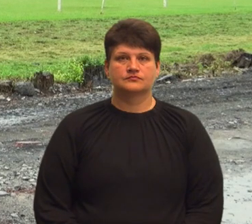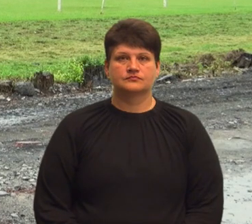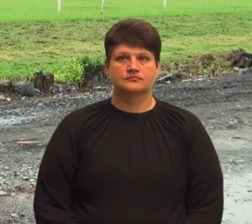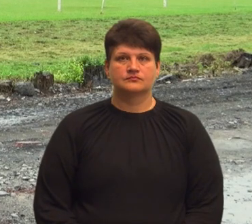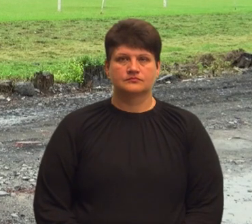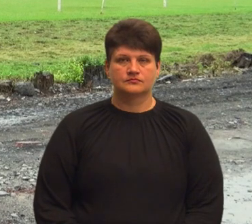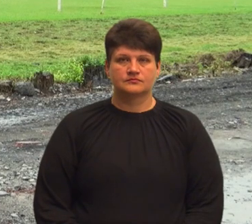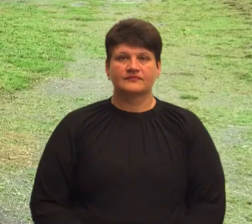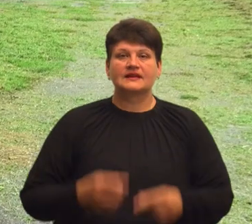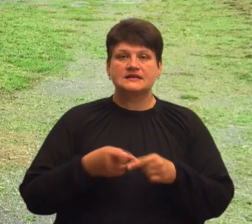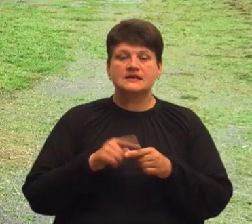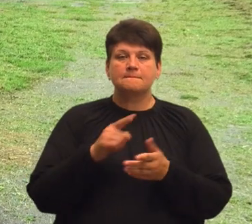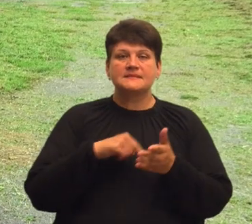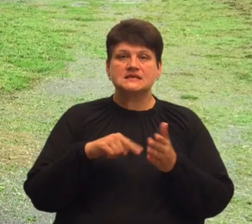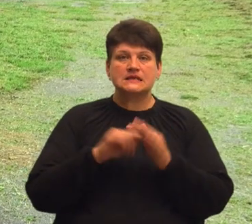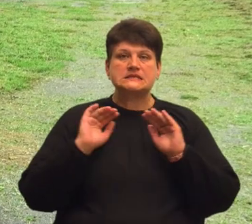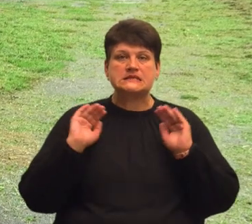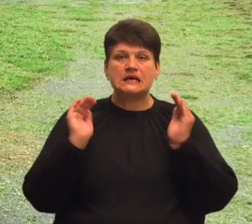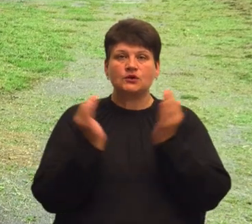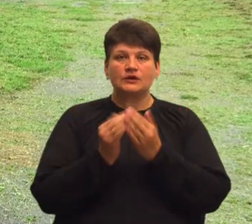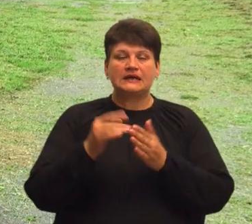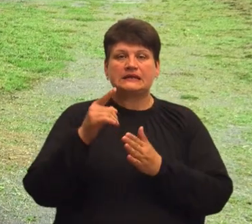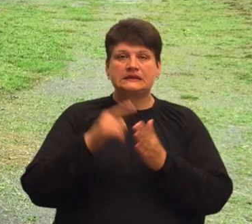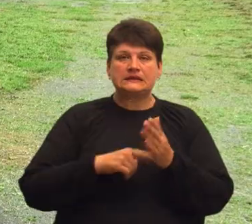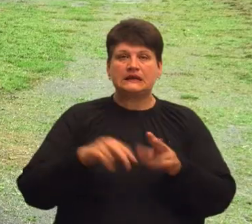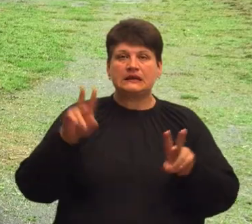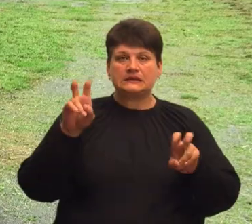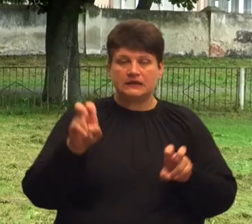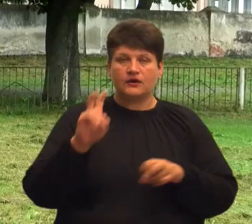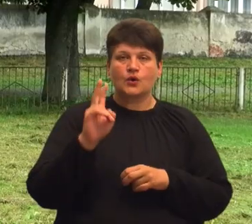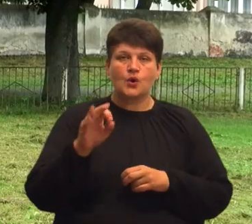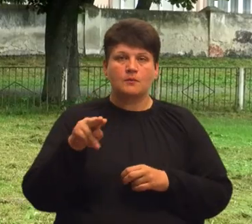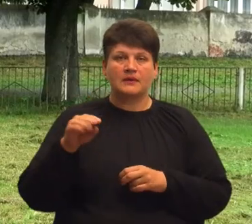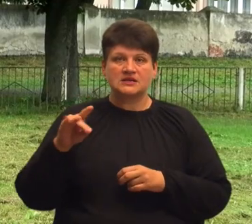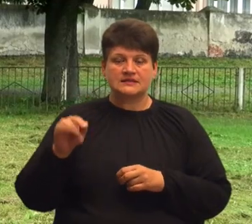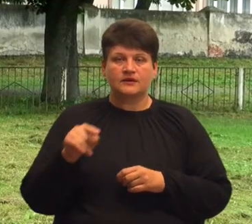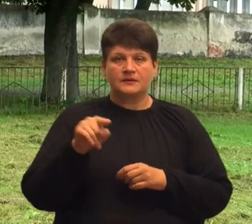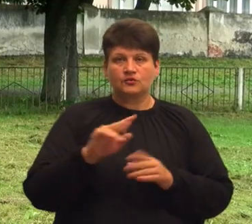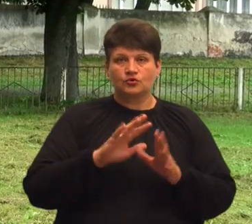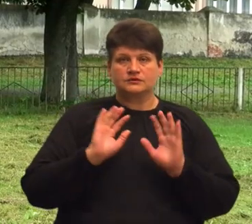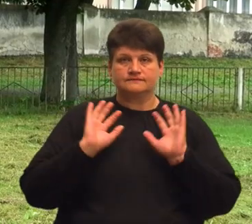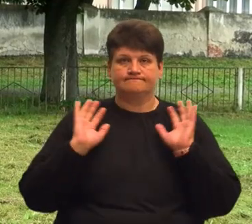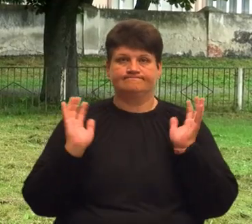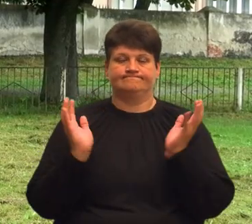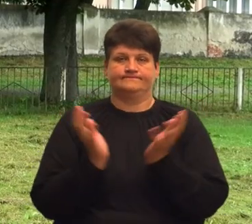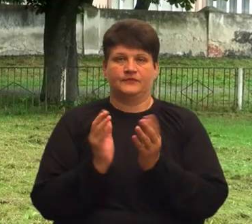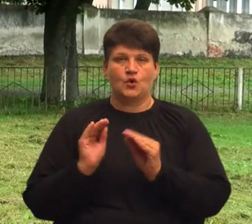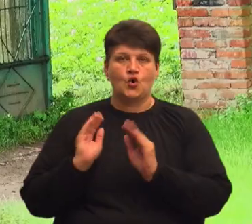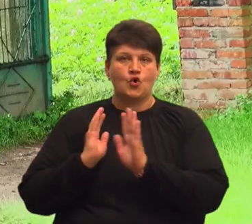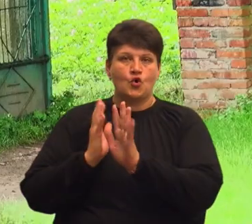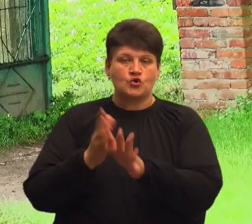Це міський стадіон «Надія» у Копичинцях. Довкола нього шлаково-цегляна огорожа. Її встановили у